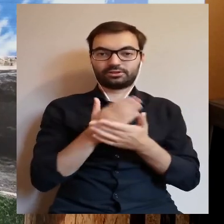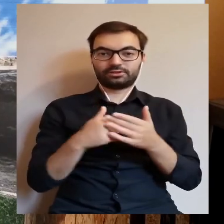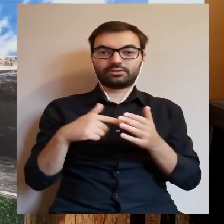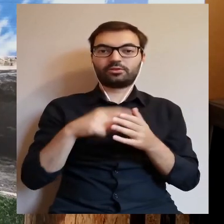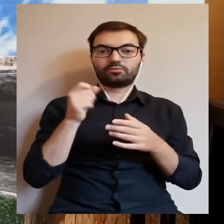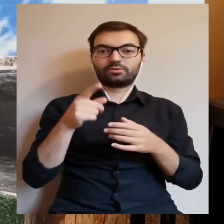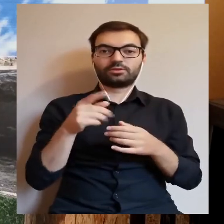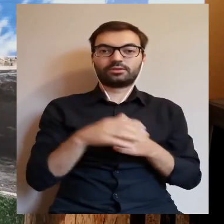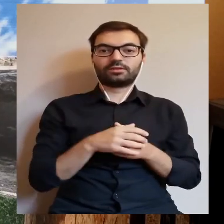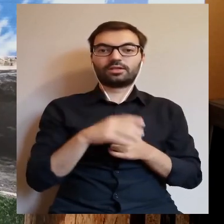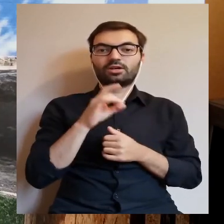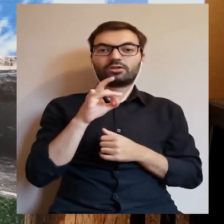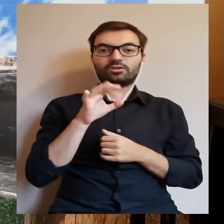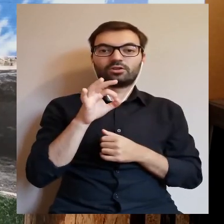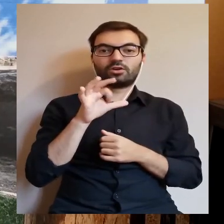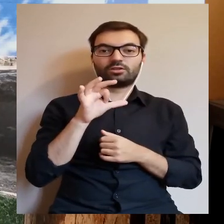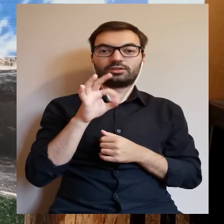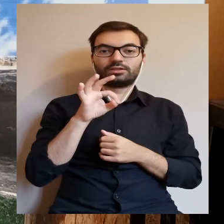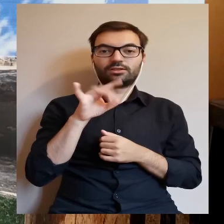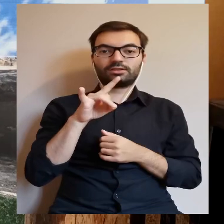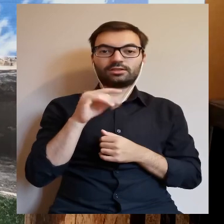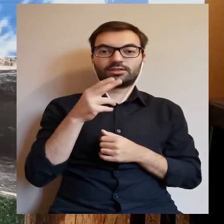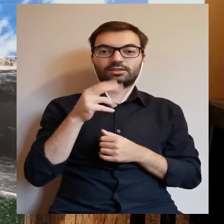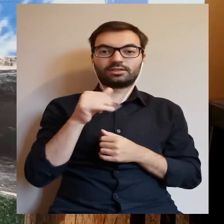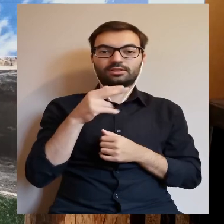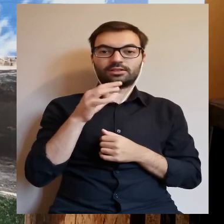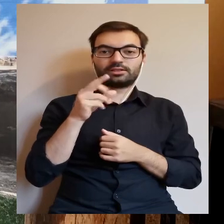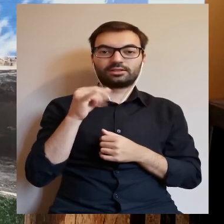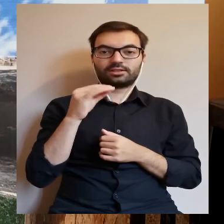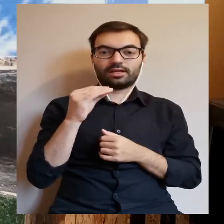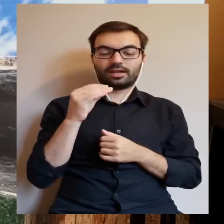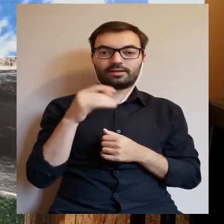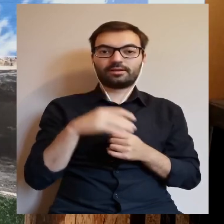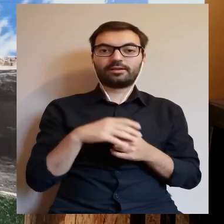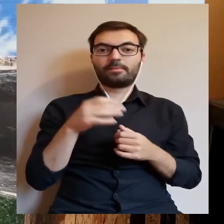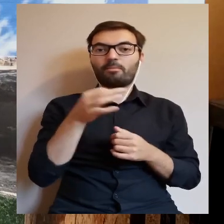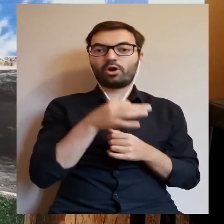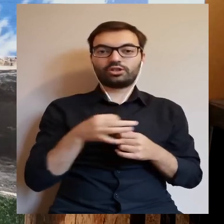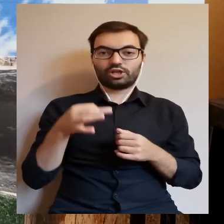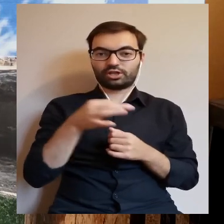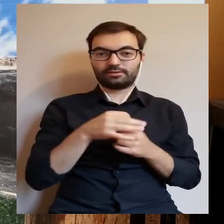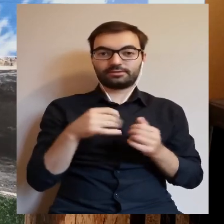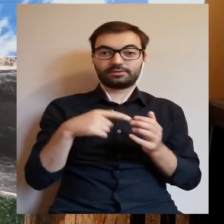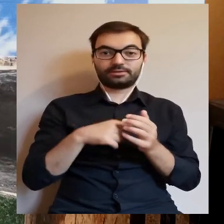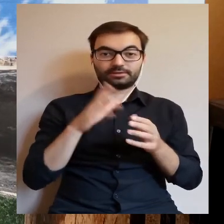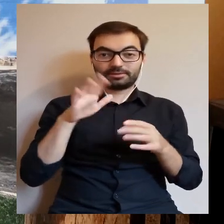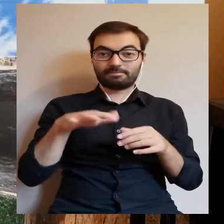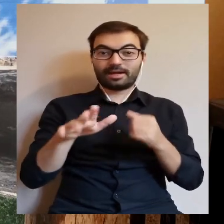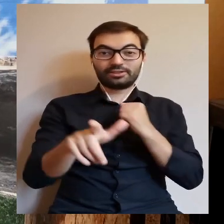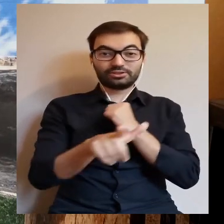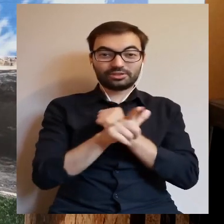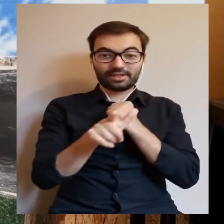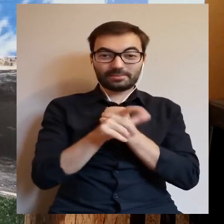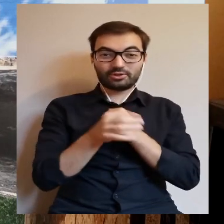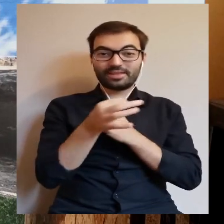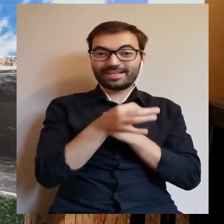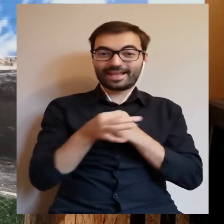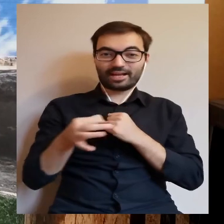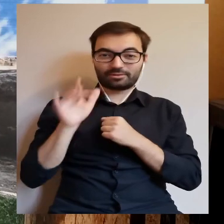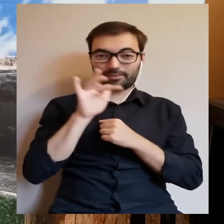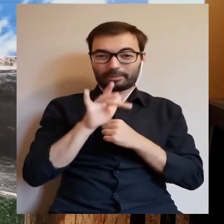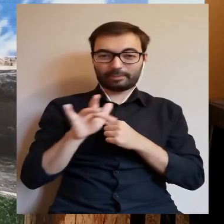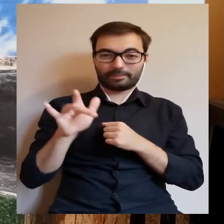leży sobie po jezierze Gostynińskie, które właśnie odwiedzamy. No i na tym pojezierzu jezior jest ponad 70,